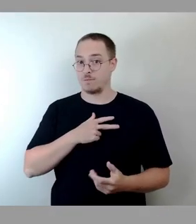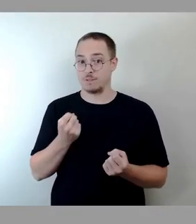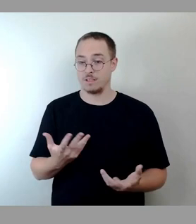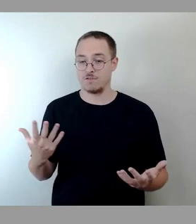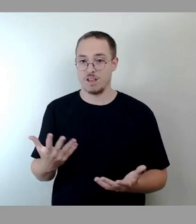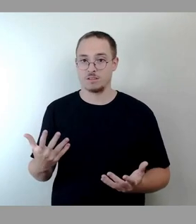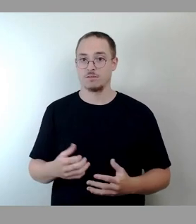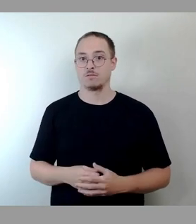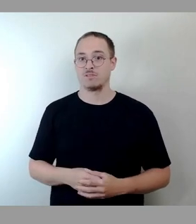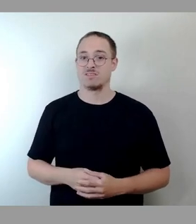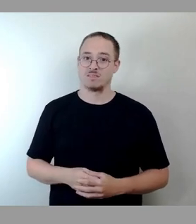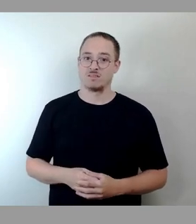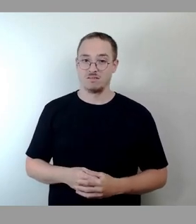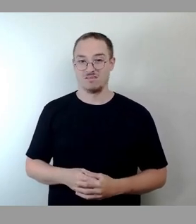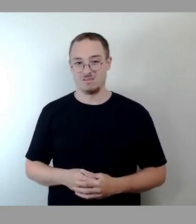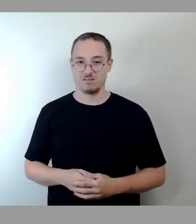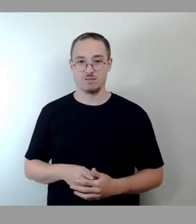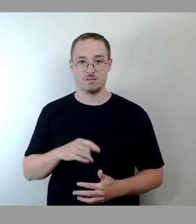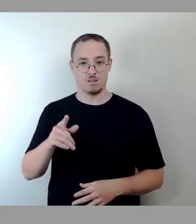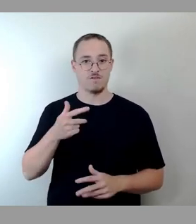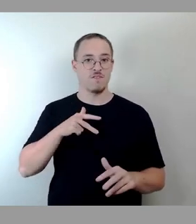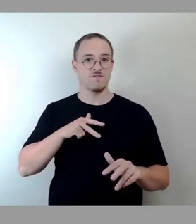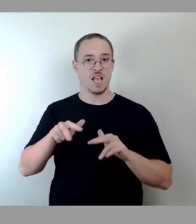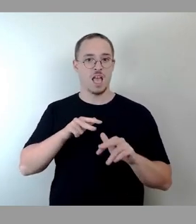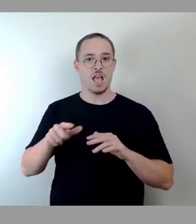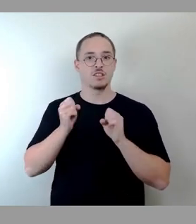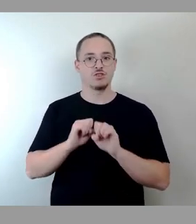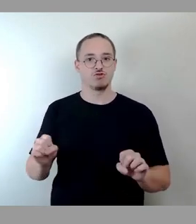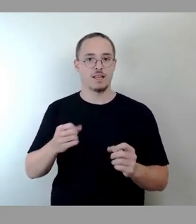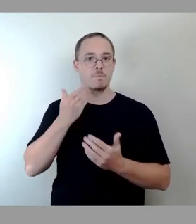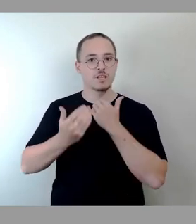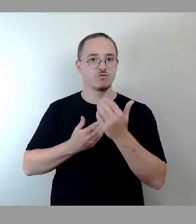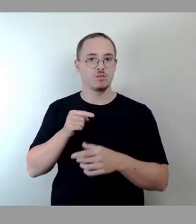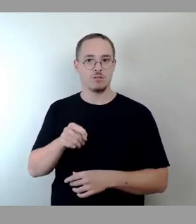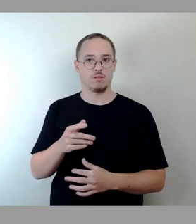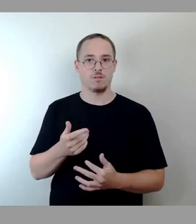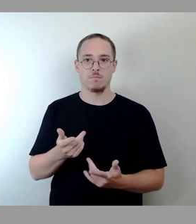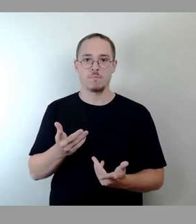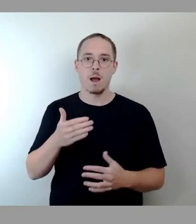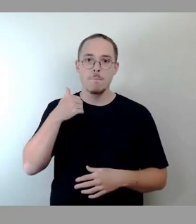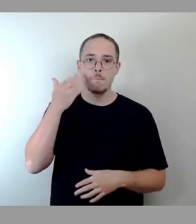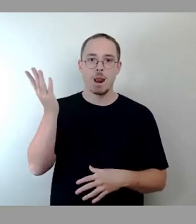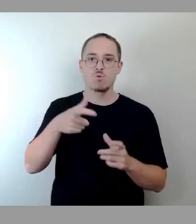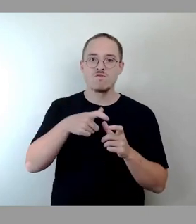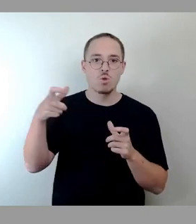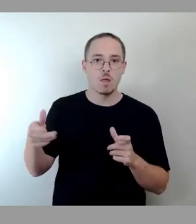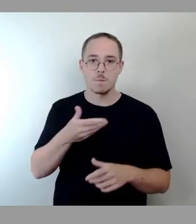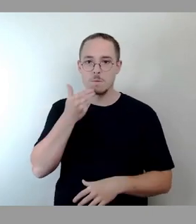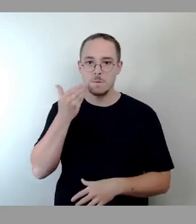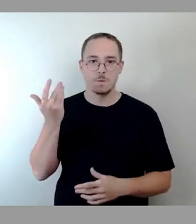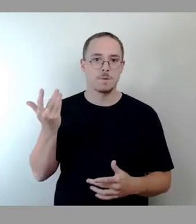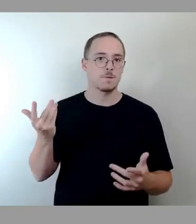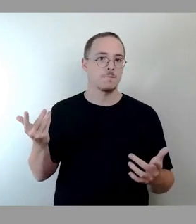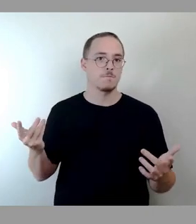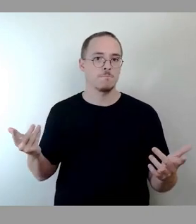den Verkehrssicherheitsbericht rausgezogen. Da gibt es keine Karl-Marx-Straße, da gibt es kein Blaues Wunder, da gibt es keine Bautzener Straße, da gibt es auch keine